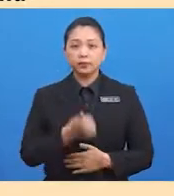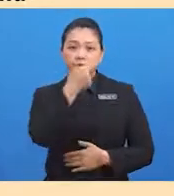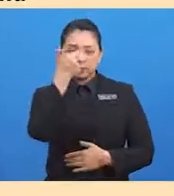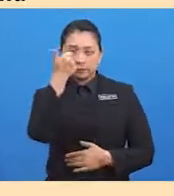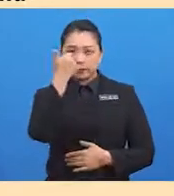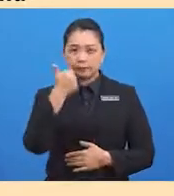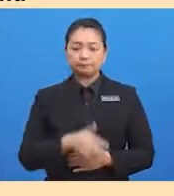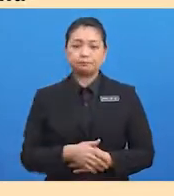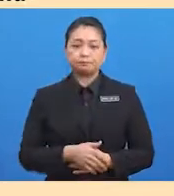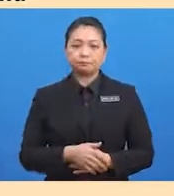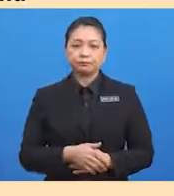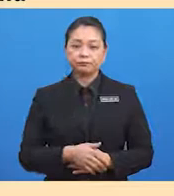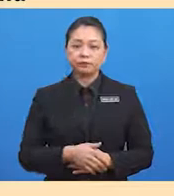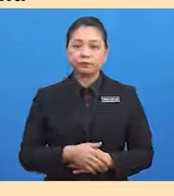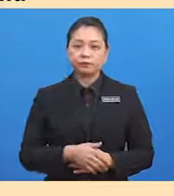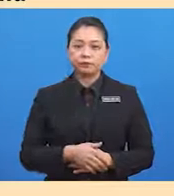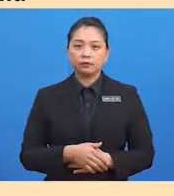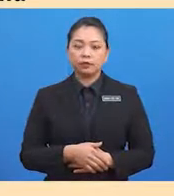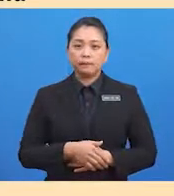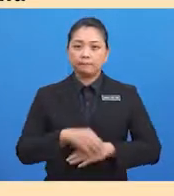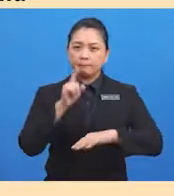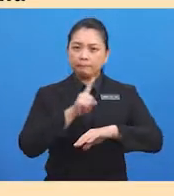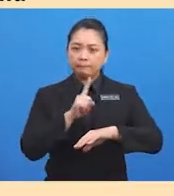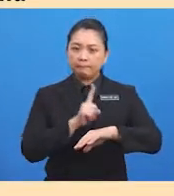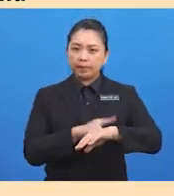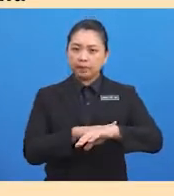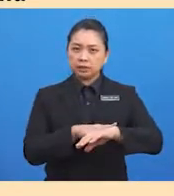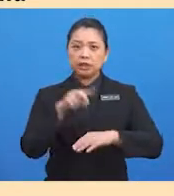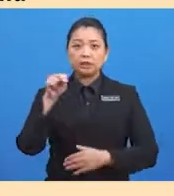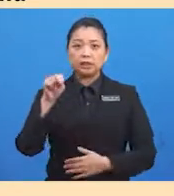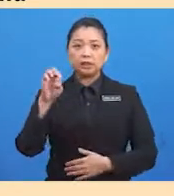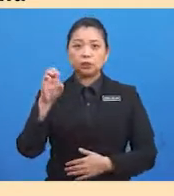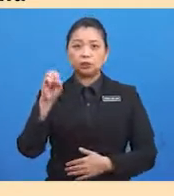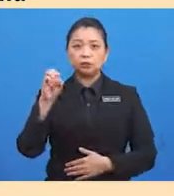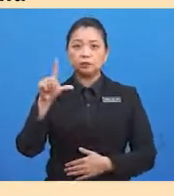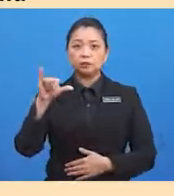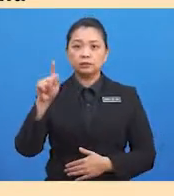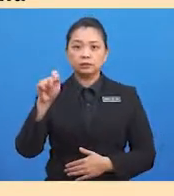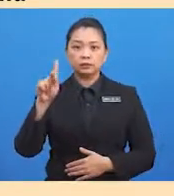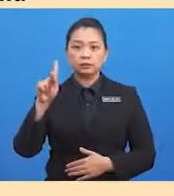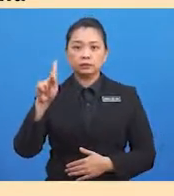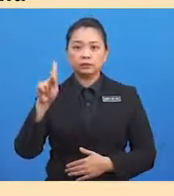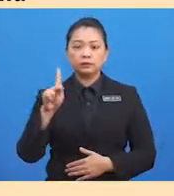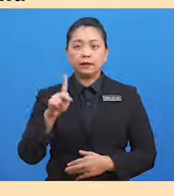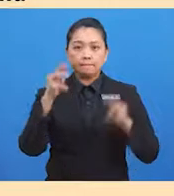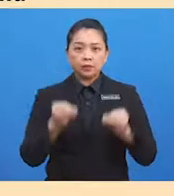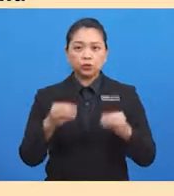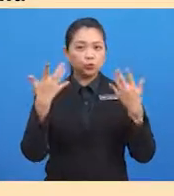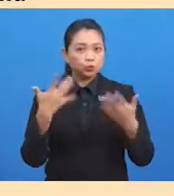disebabkan pada Zaman Mesolitik Manusia sudah mula hidup secara menetap.